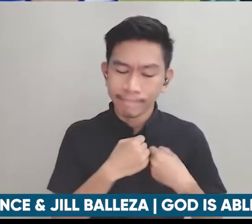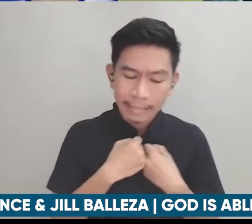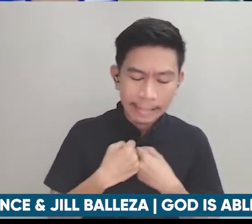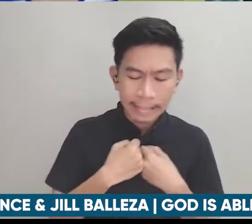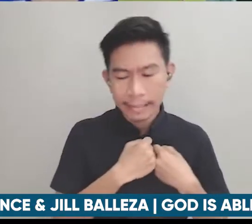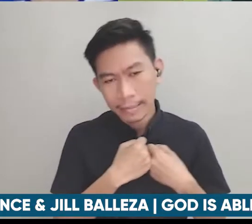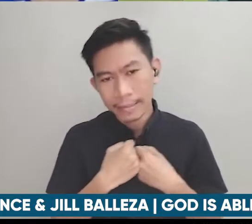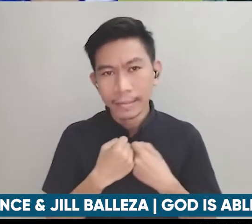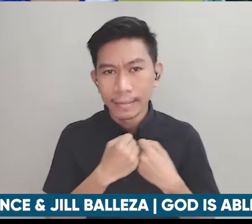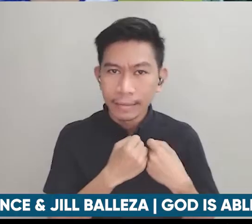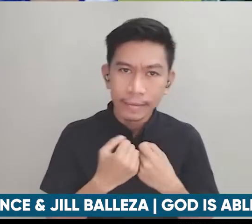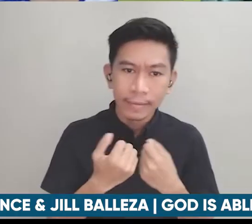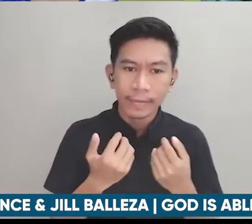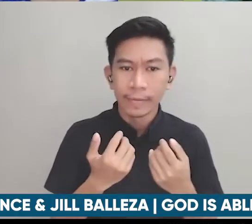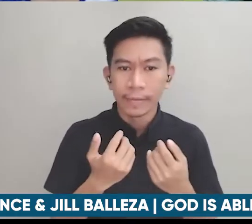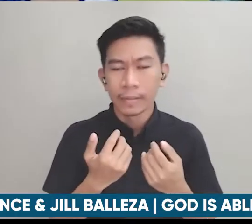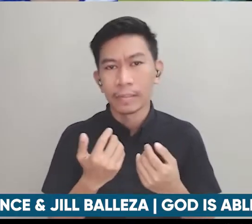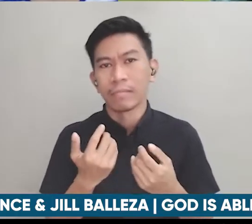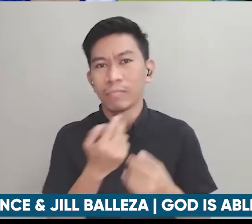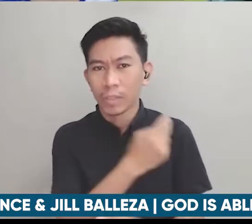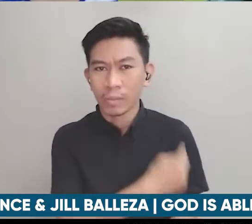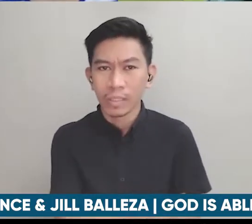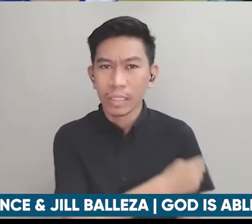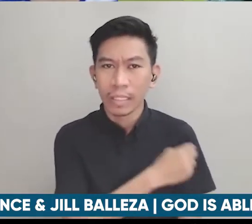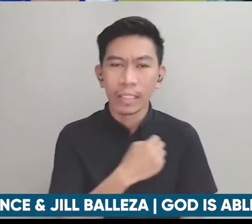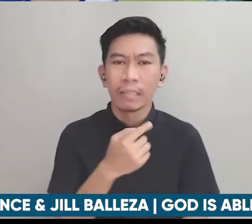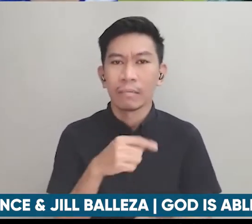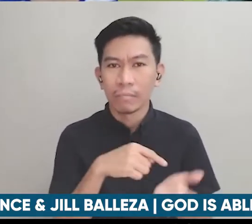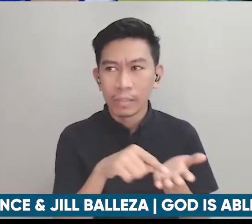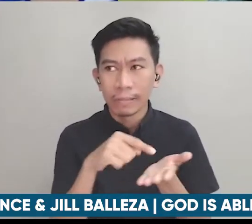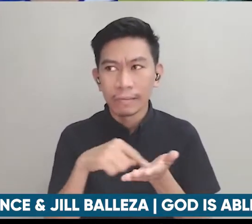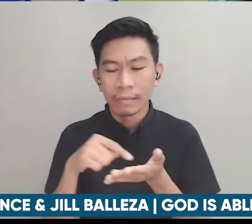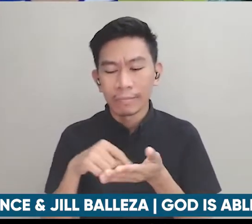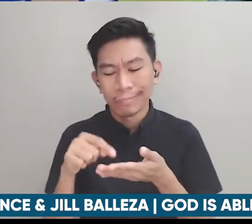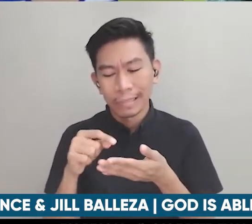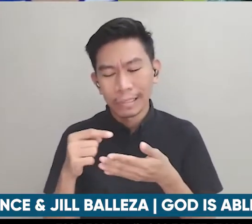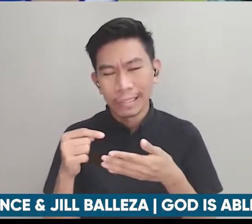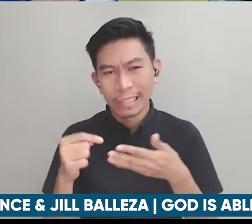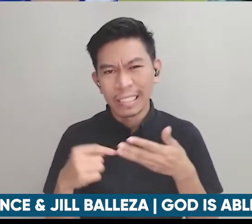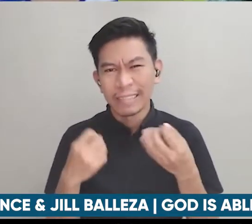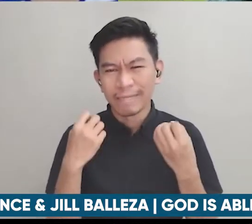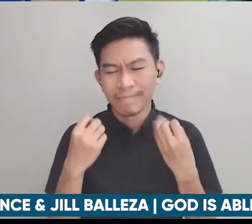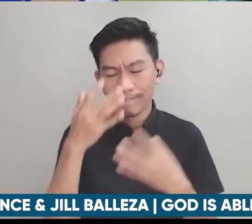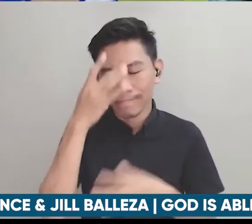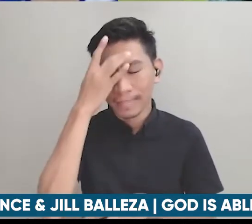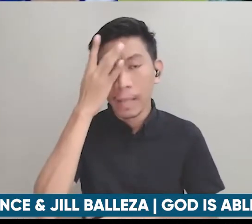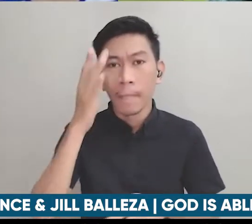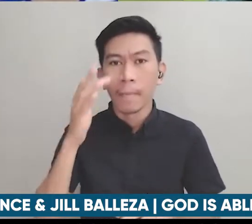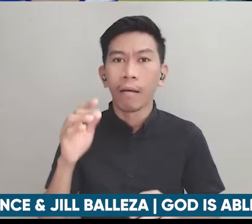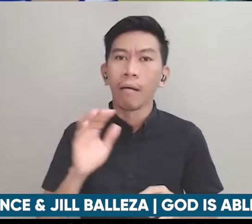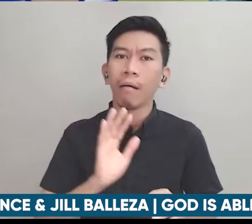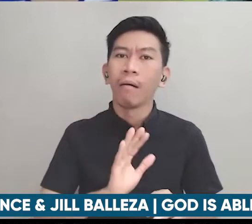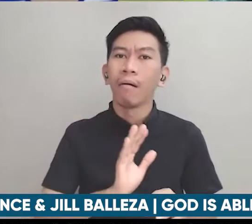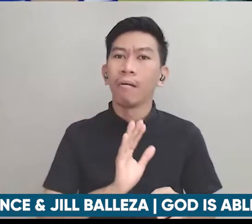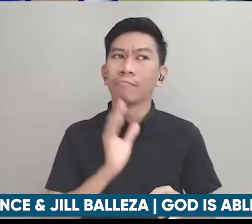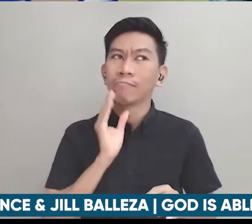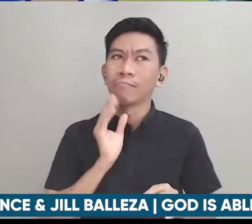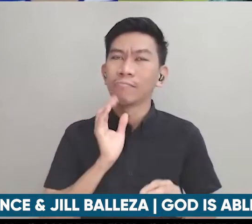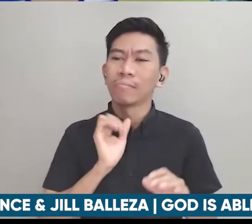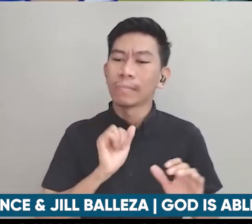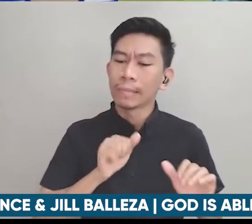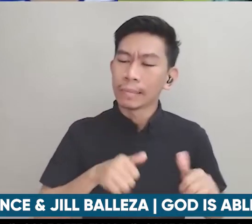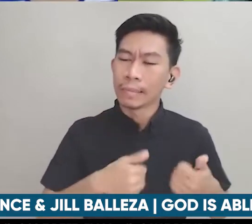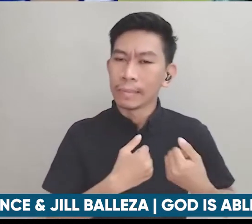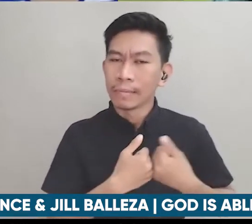sa pagdating sa hospital and payments and everything and yun yung pagsubok na yun as we